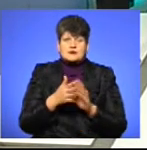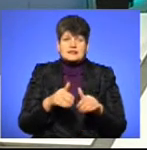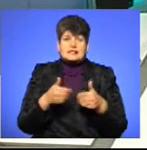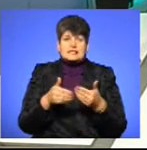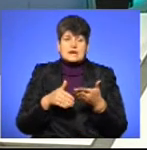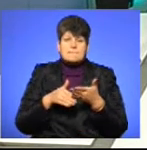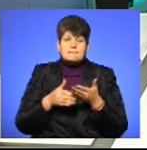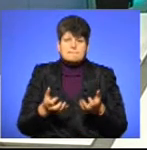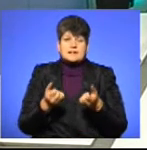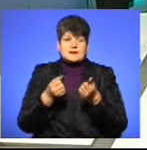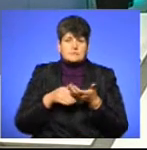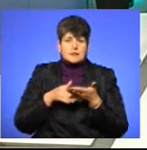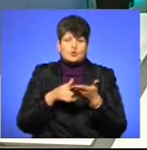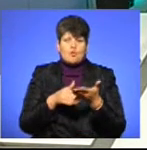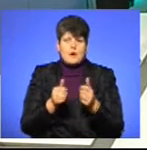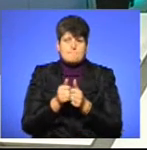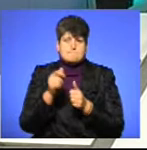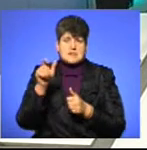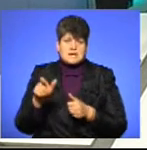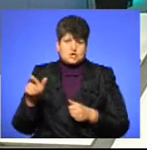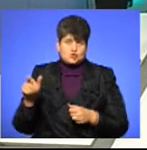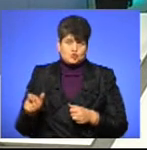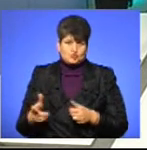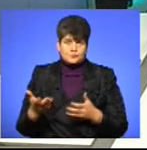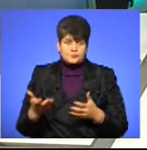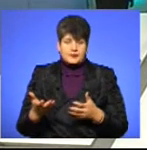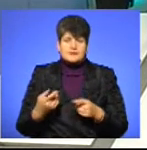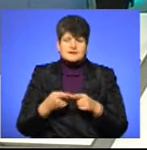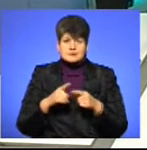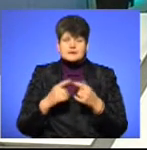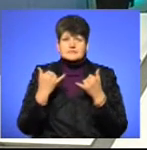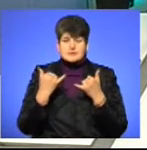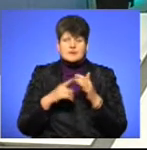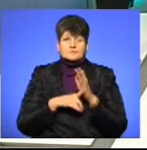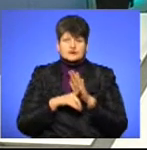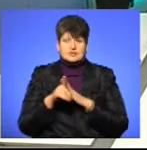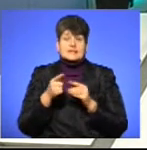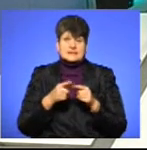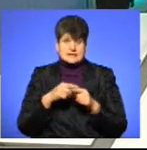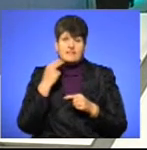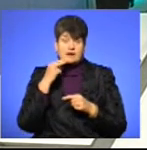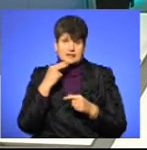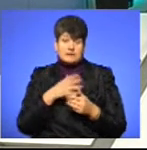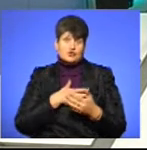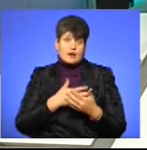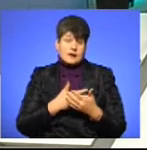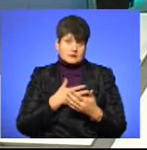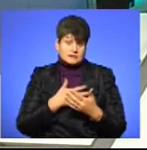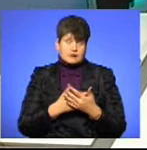підтримки, допомоги ближньому. Тобто, це зараз впроваджується, це ефективно і активно